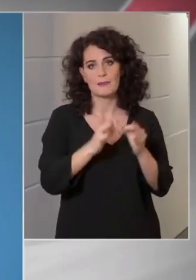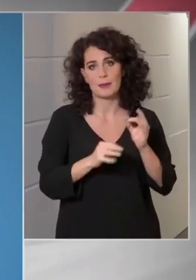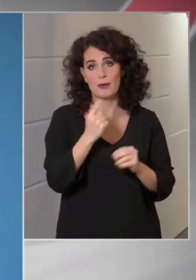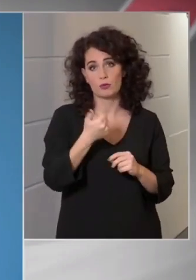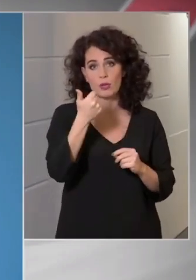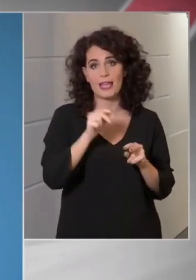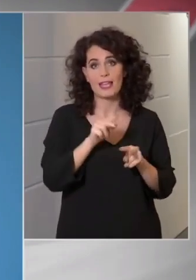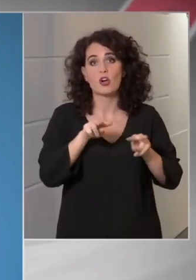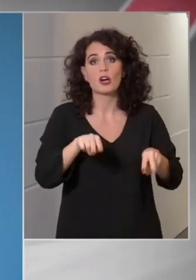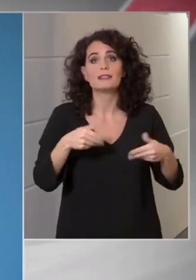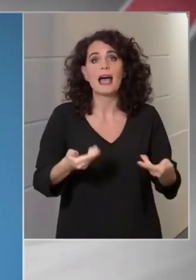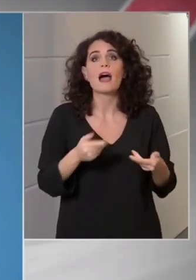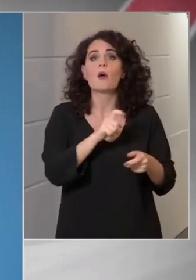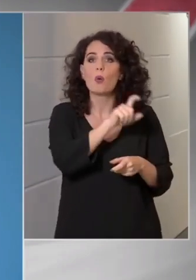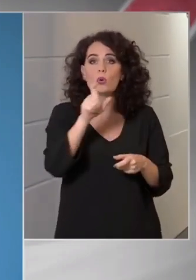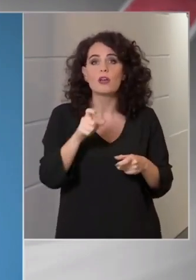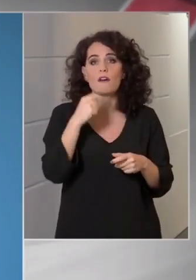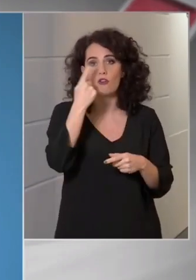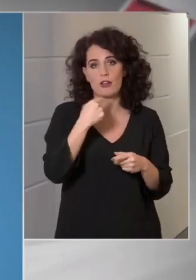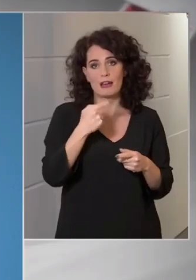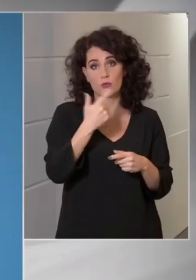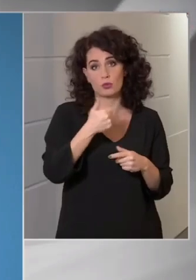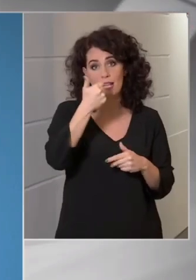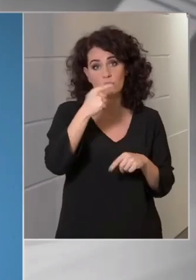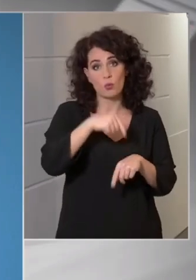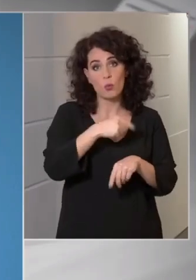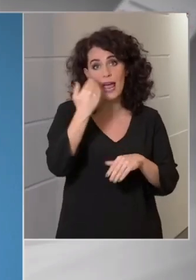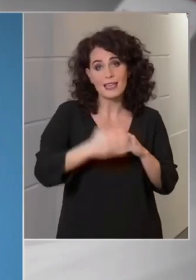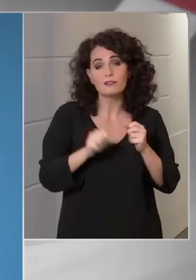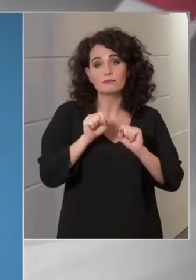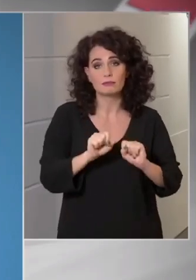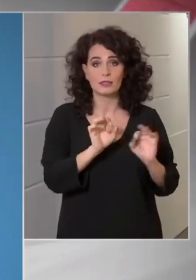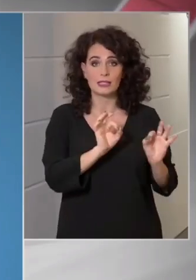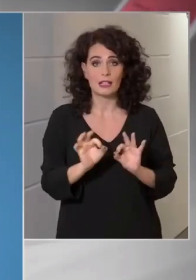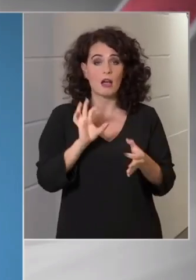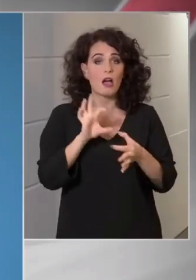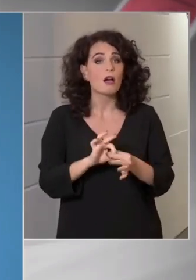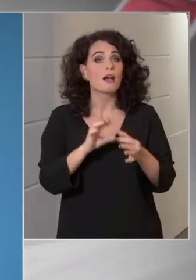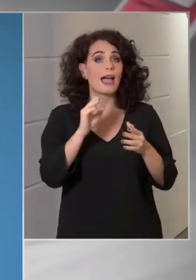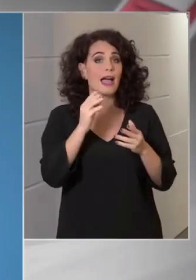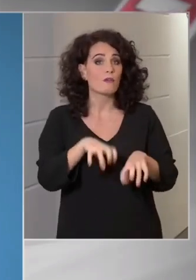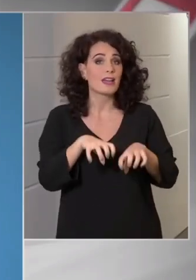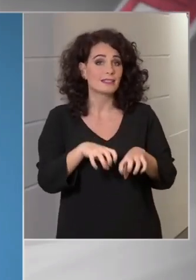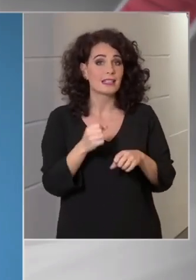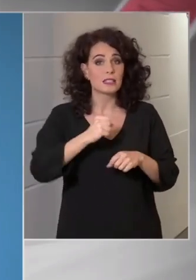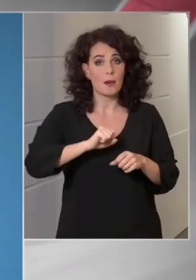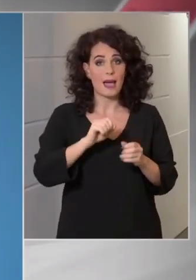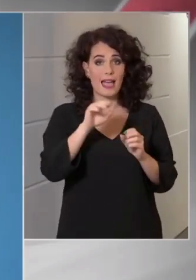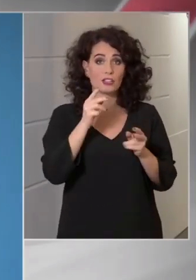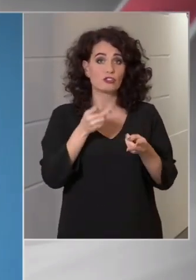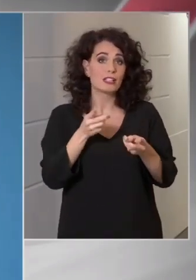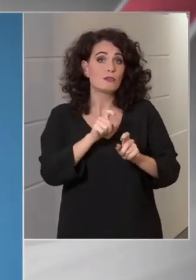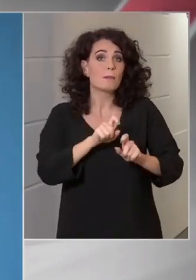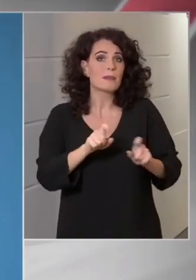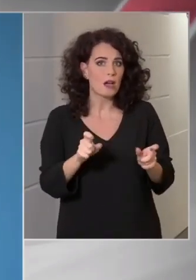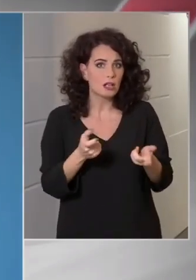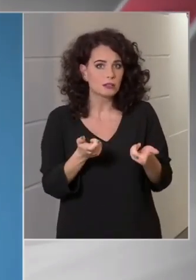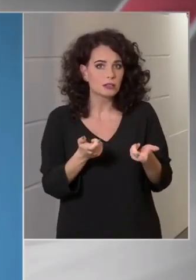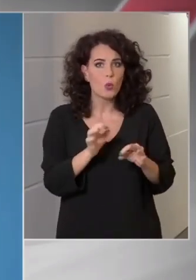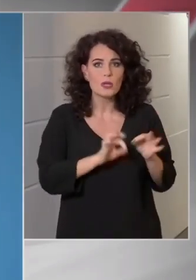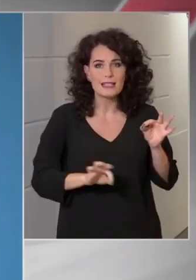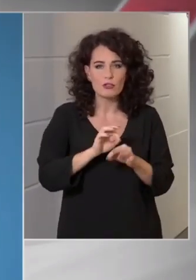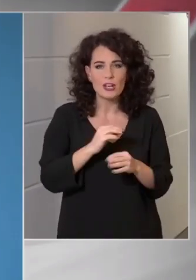óta egészen vasárnap 24 óráig a védelmi intézkedésekkel kapcsolatban elkövetett szabálysértések miatt országosan összesen